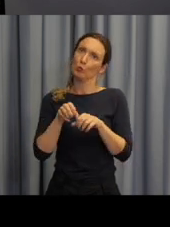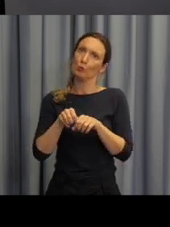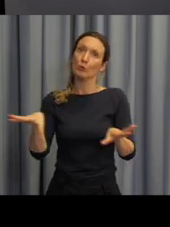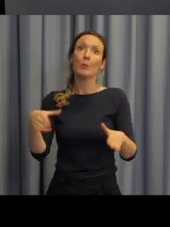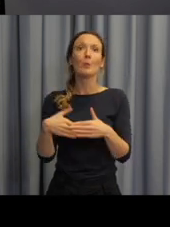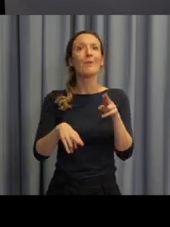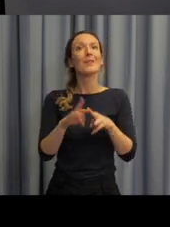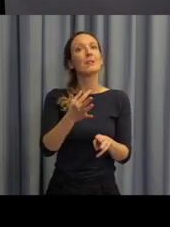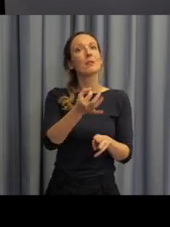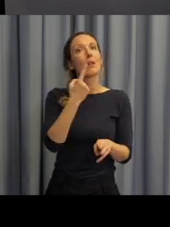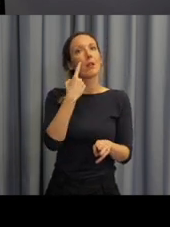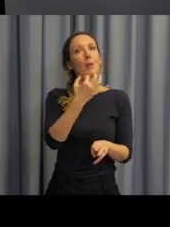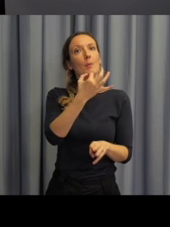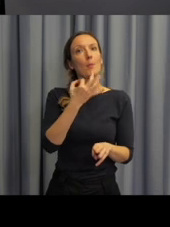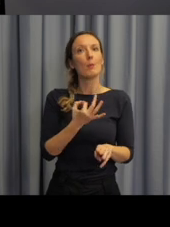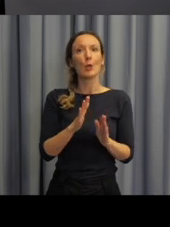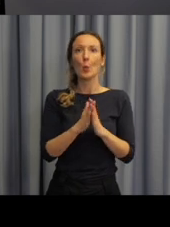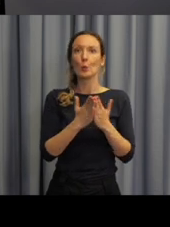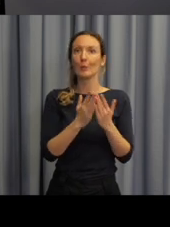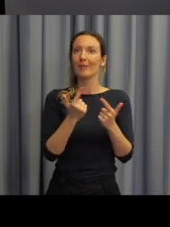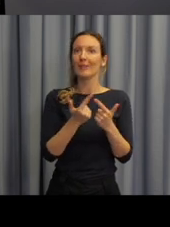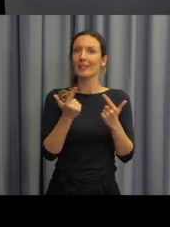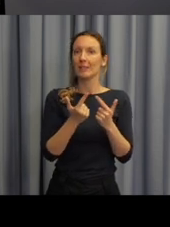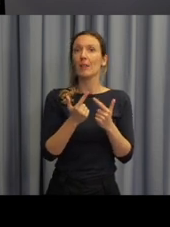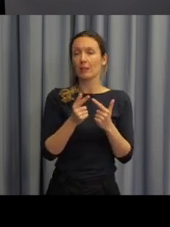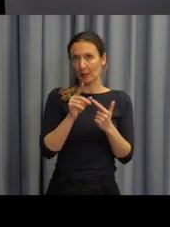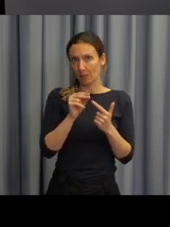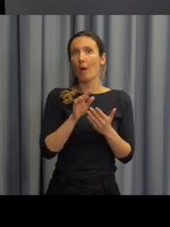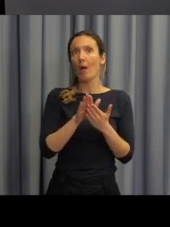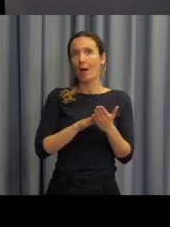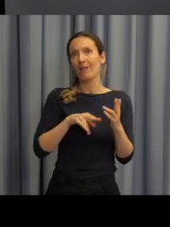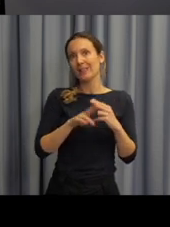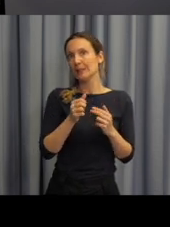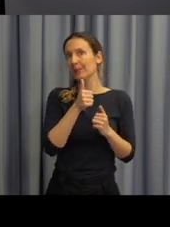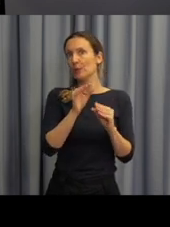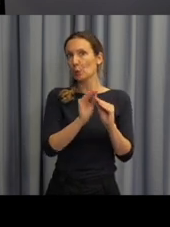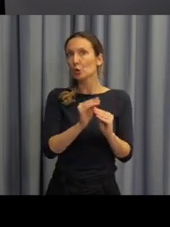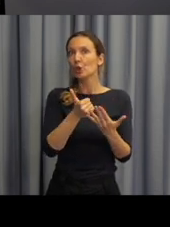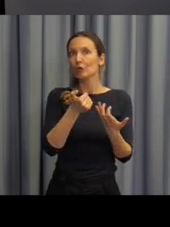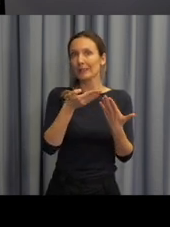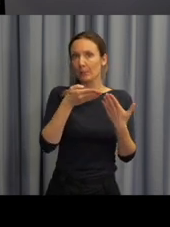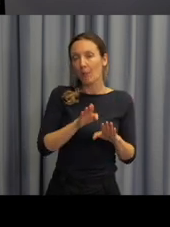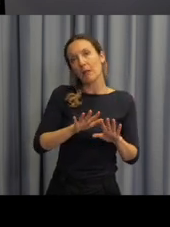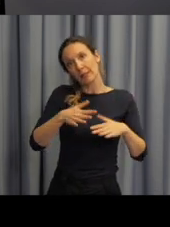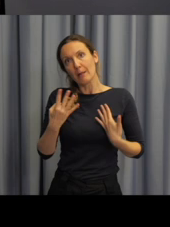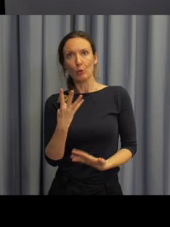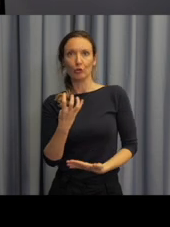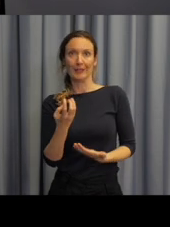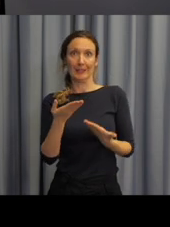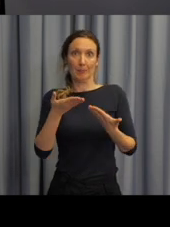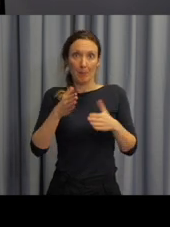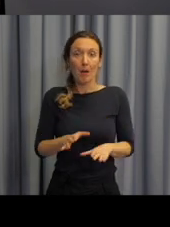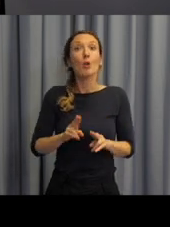materiálů začíná šestým pádem, případně čtvrtým pádem a teprve potom postupujeme k